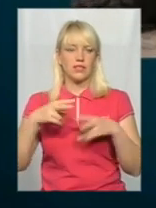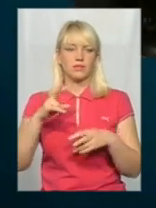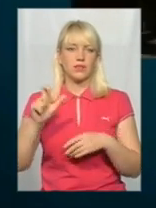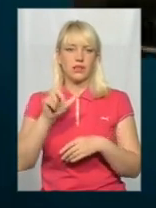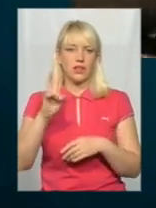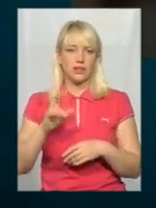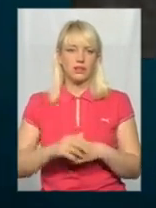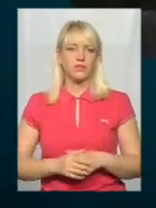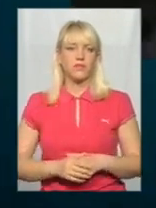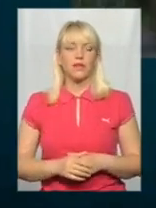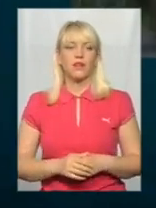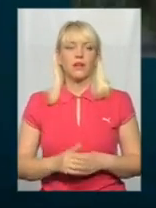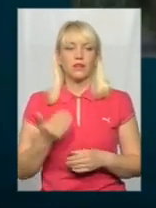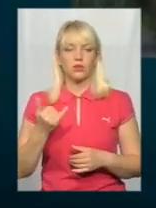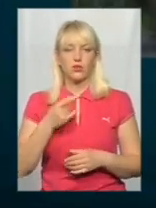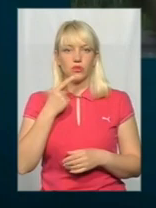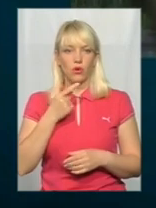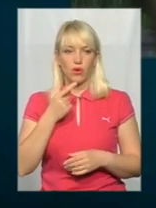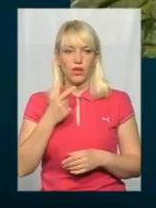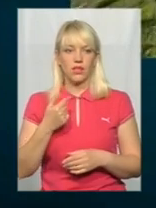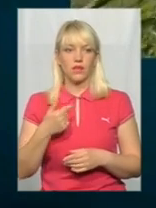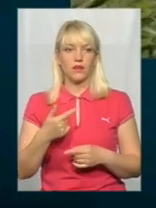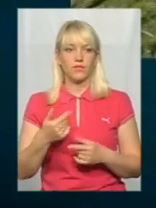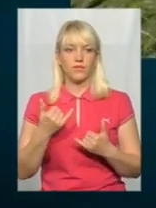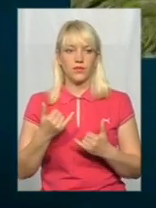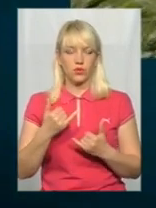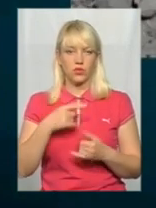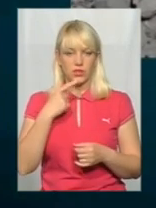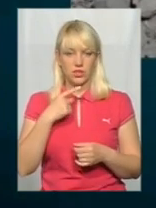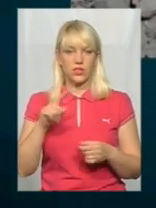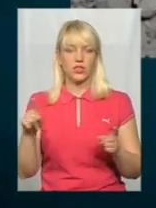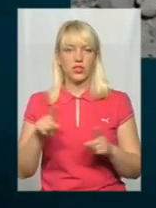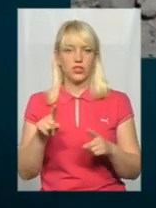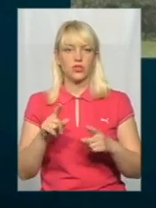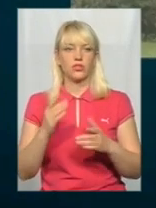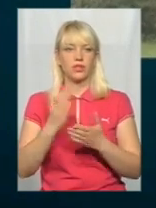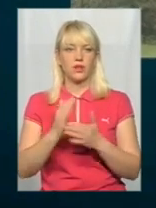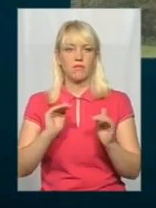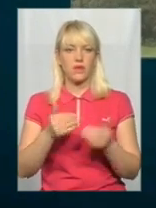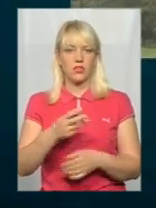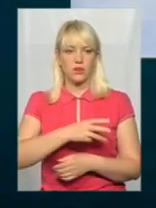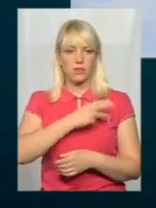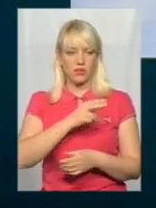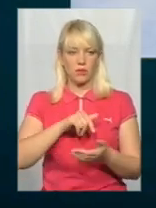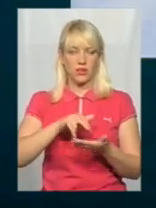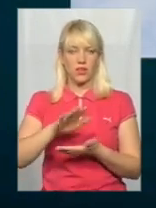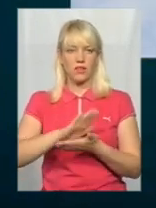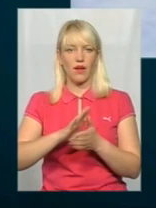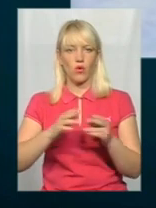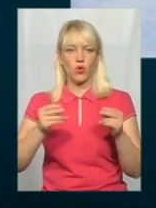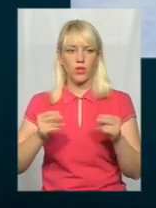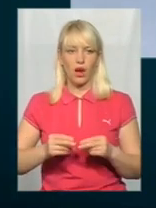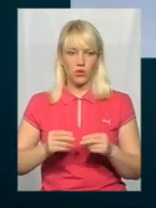зазначали про те, що стало все ж таки менше бажаючих, так? Піти на контрактну службу.